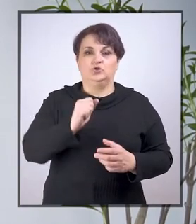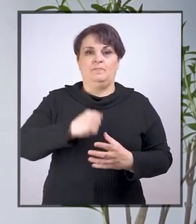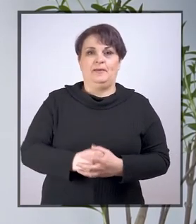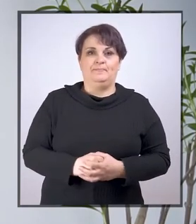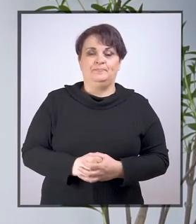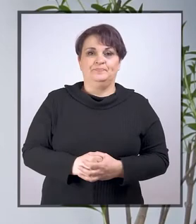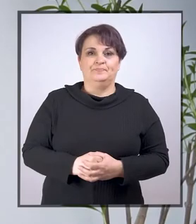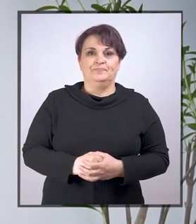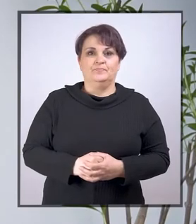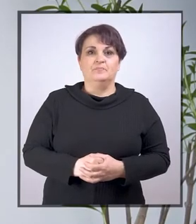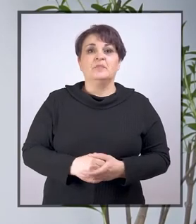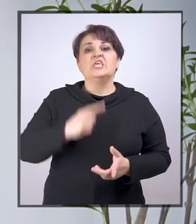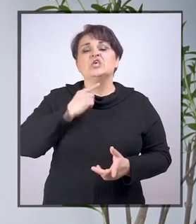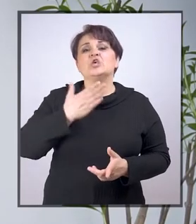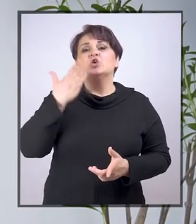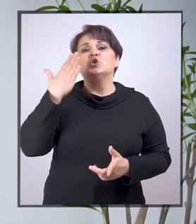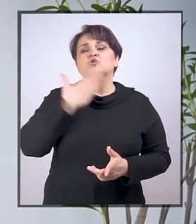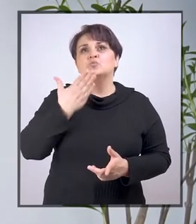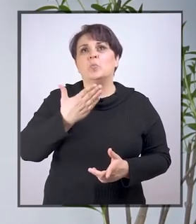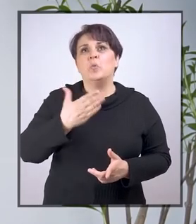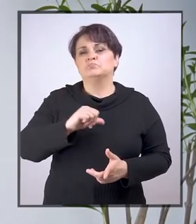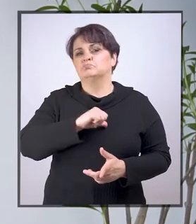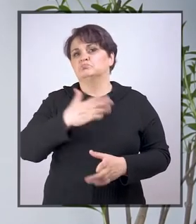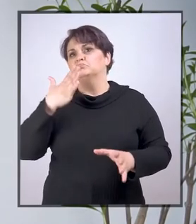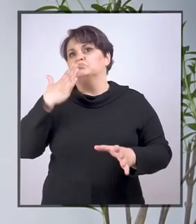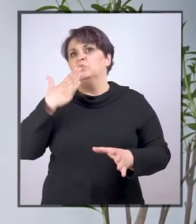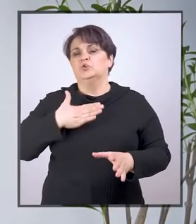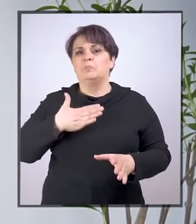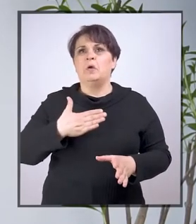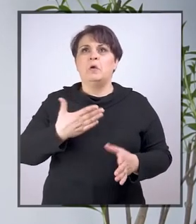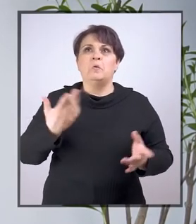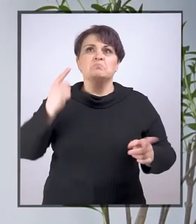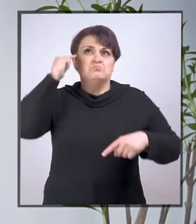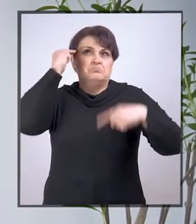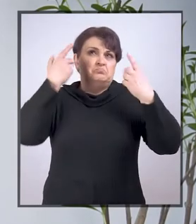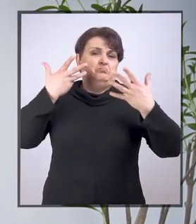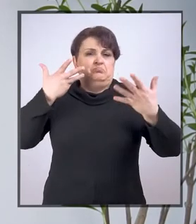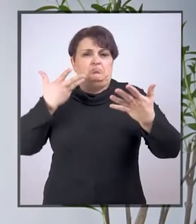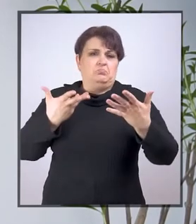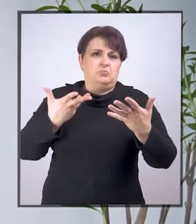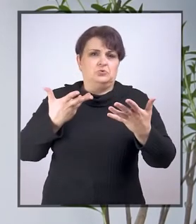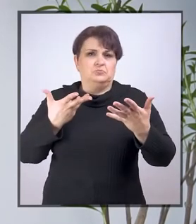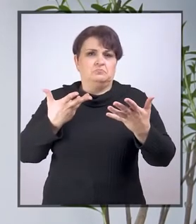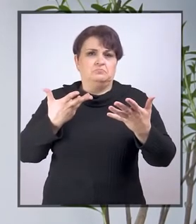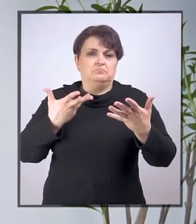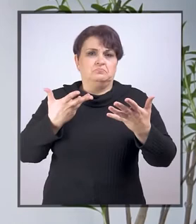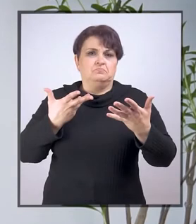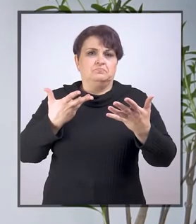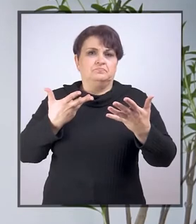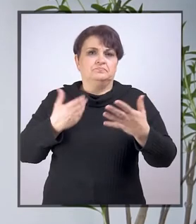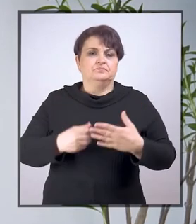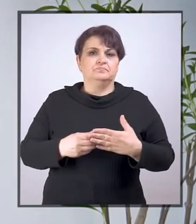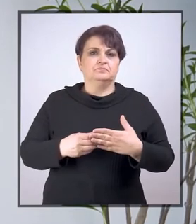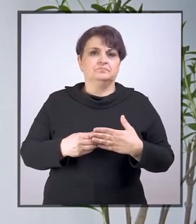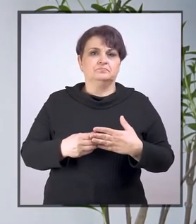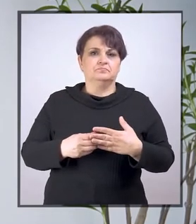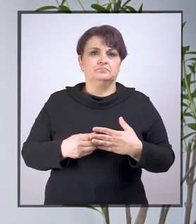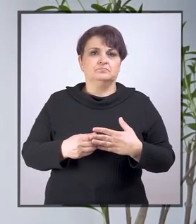I škola odluči vođena mišlju